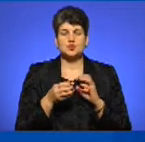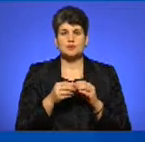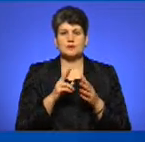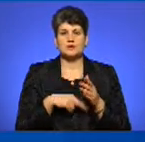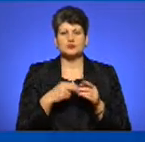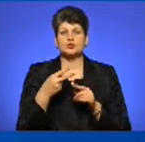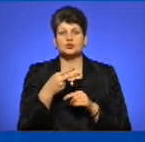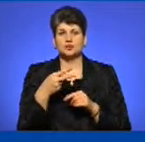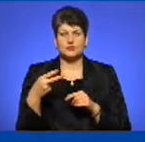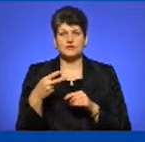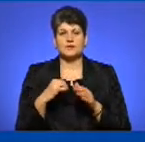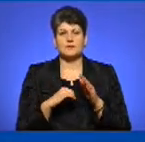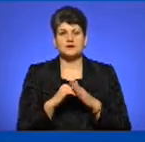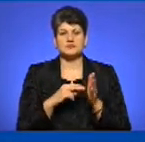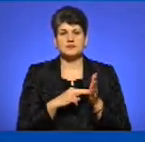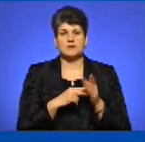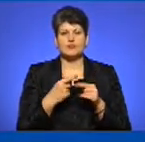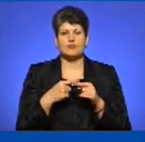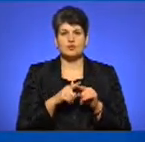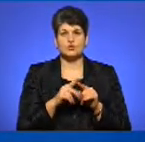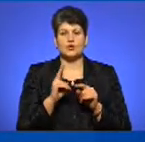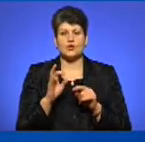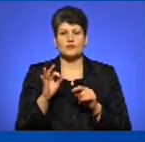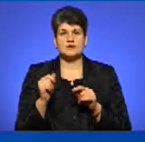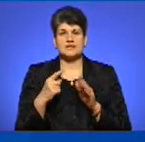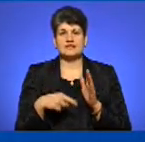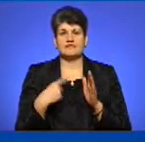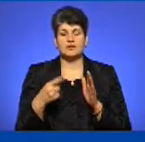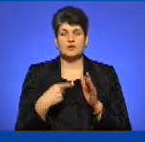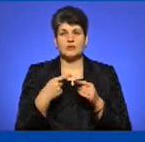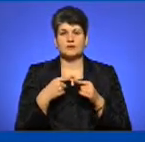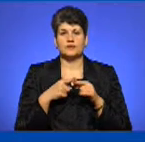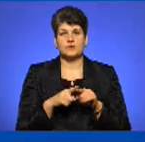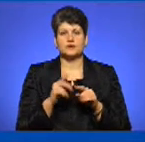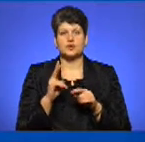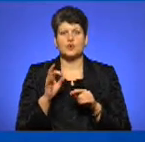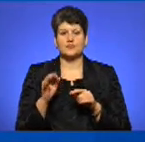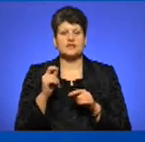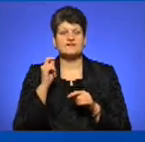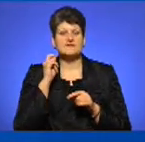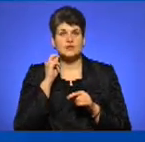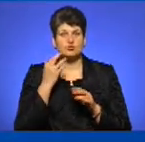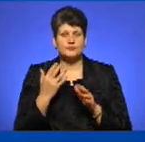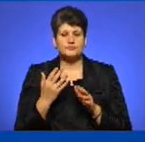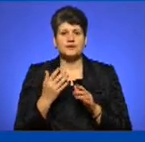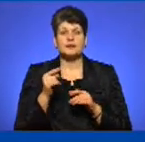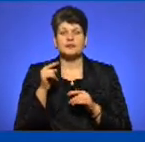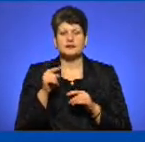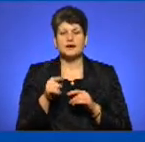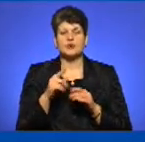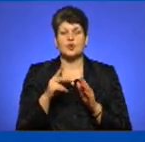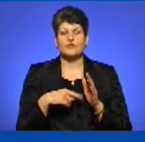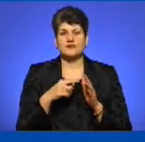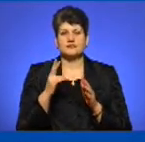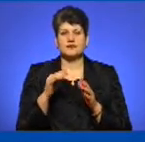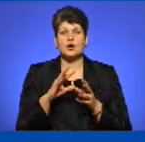дорівнює базова ставка, помножена на коефіцієнт двигуна і помножена на коефіцієнт віку. Де коефіцієнт двигуна –